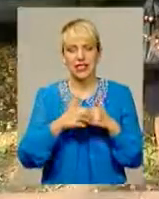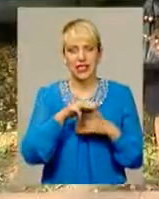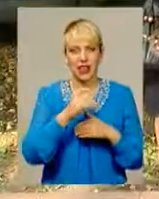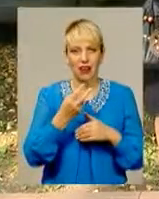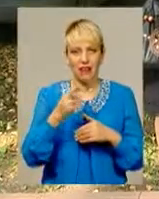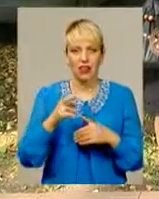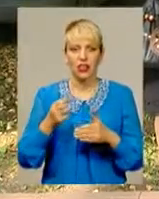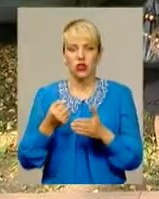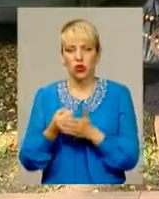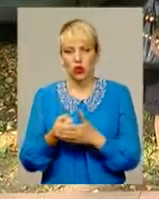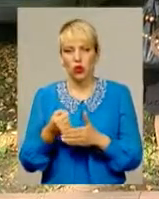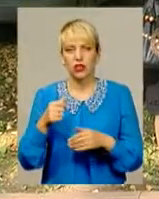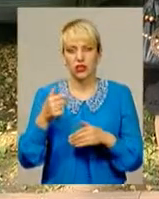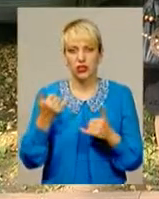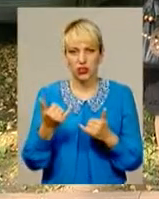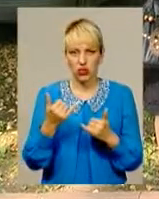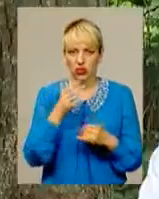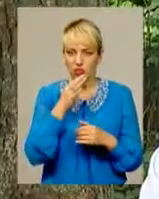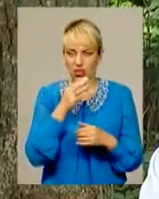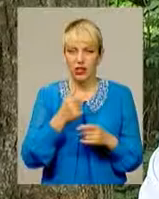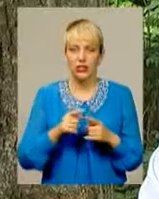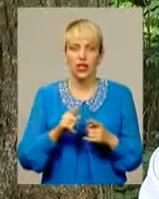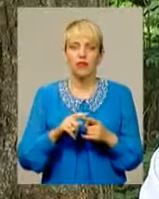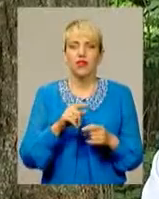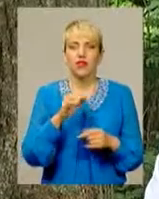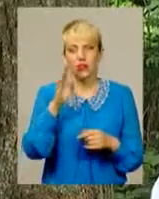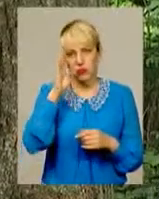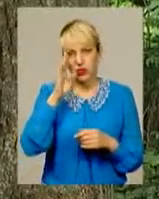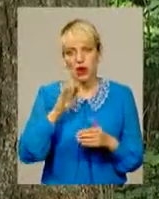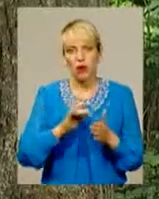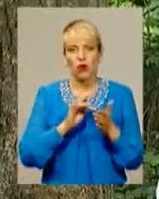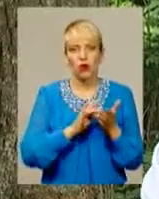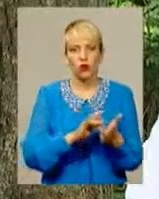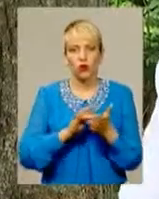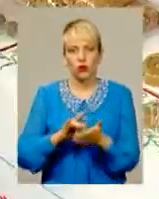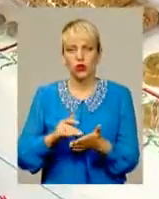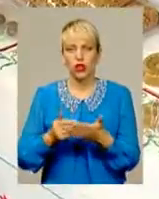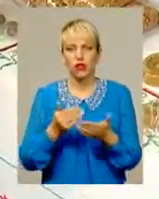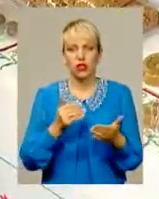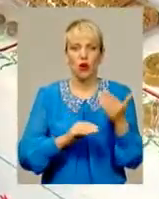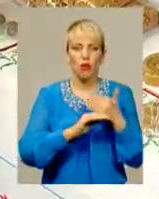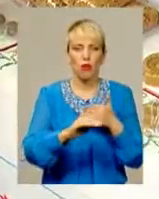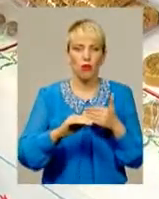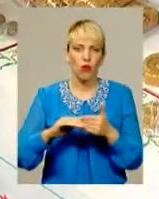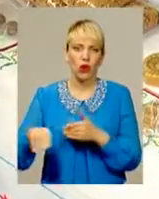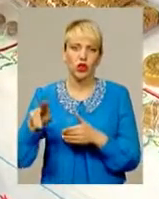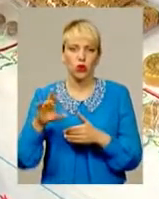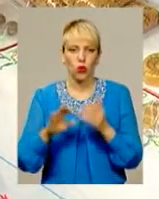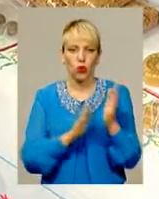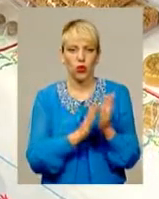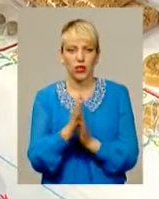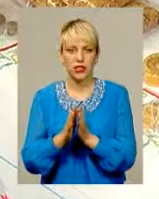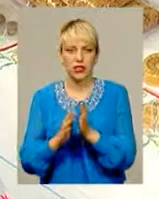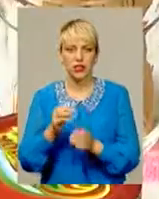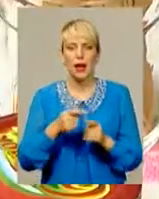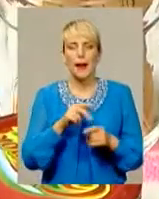Антон Тарахтій, озброївшись медовою мапою, кочує зі своєю пасікою від поля до лісу, туди, де квітнуть медоноси. Пасічнику в